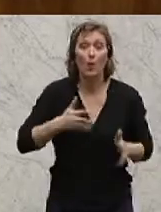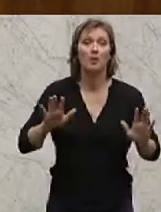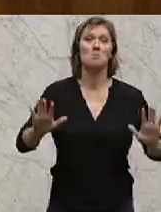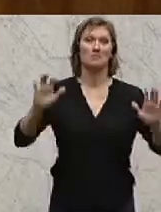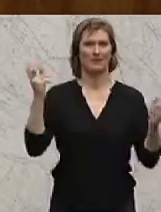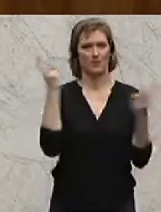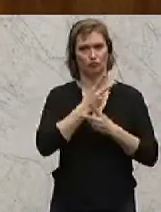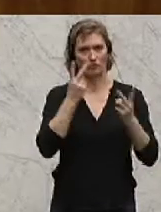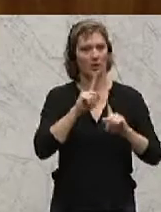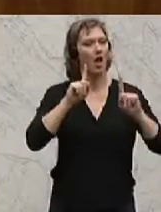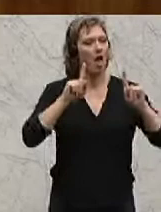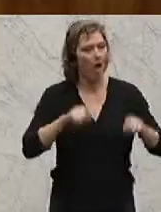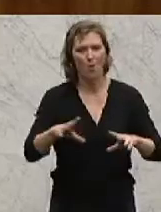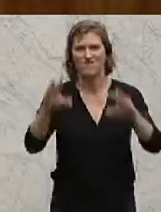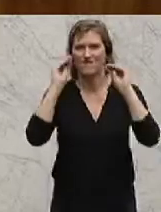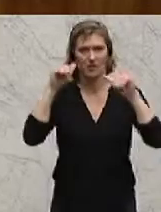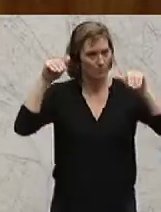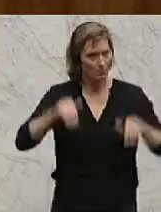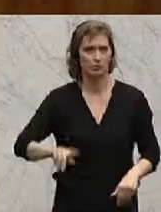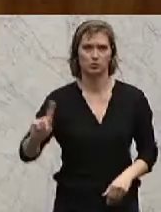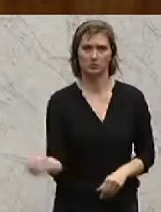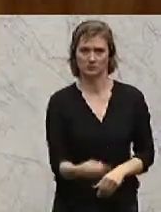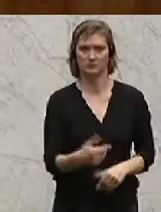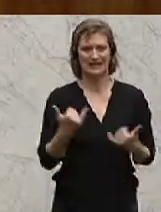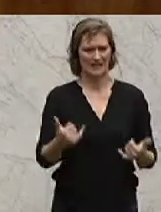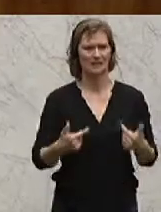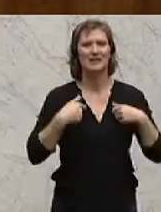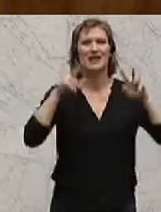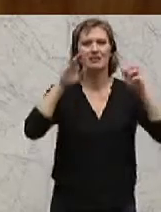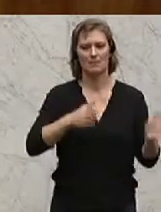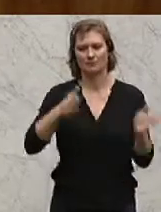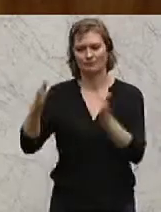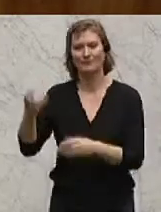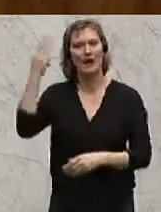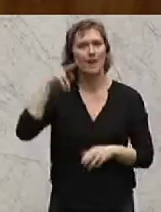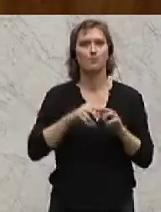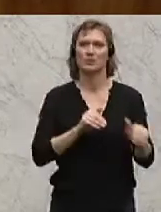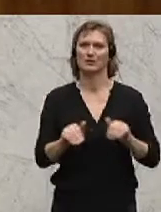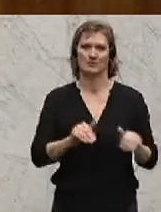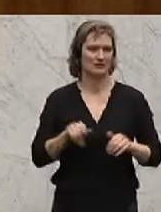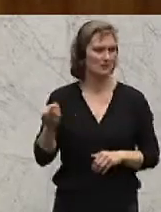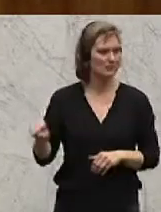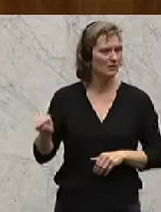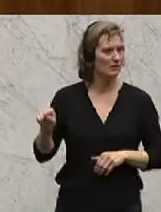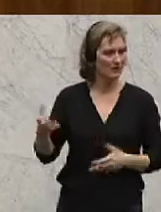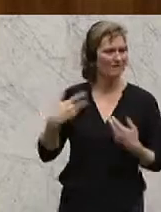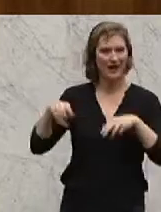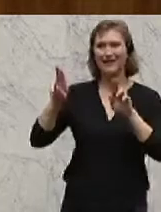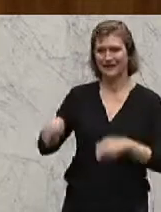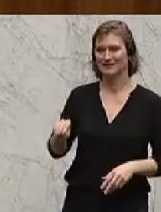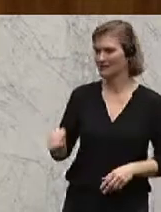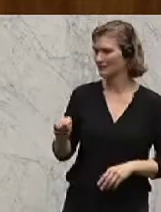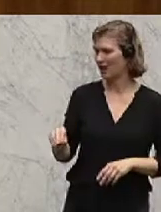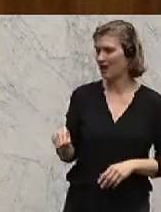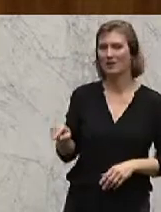selbstverständlich wird die wahrgenommen werden müssen. Aber ich komme jetzt auf den Herrn Bundesminister zurück. Sie haben richtigerweise